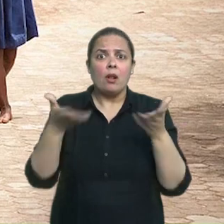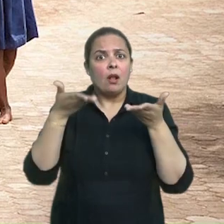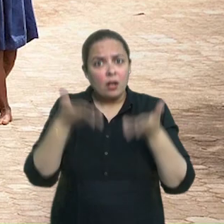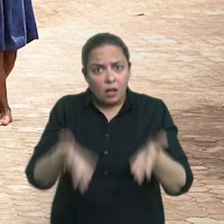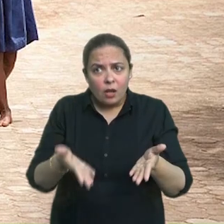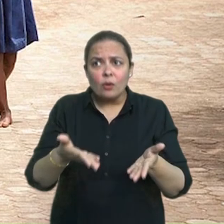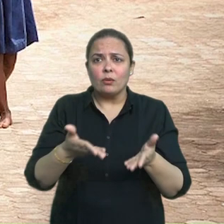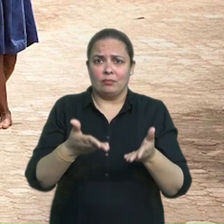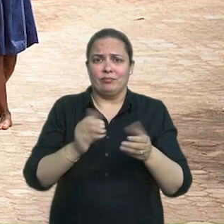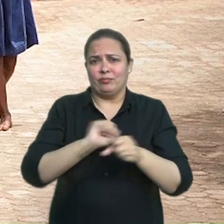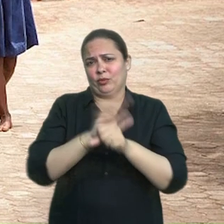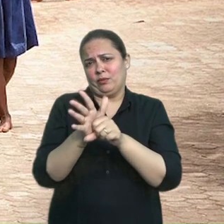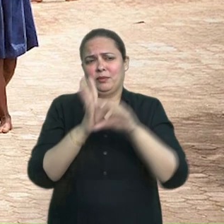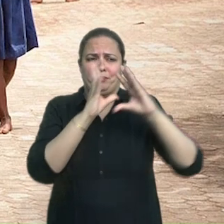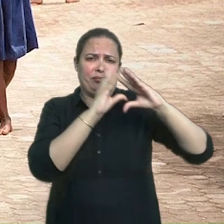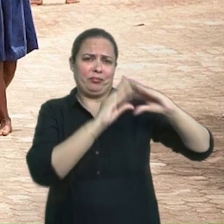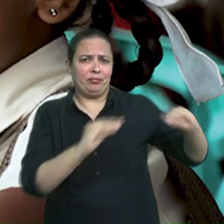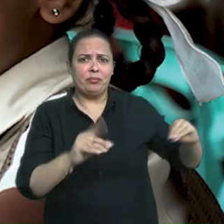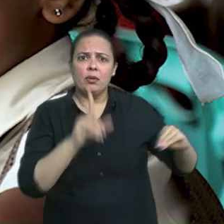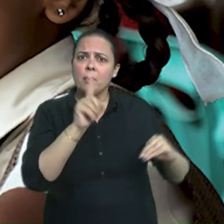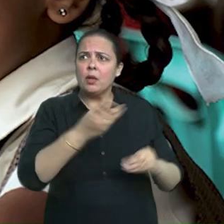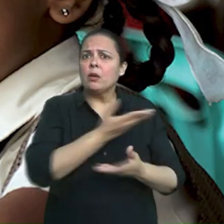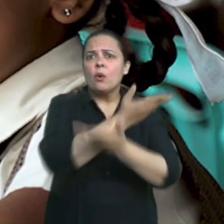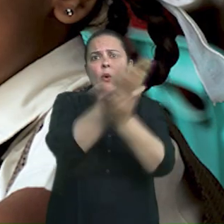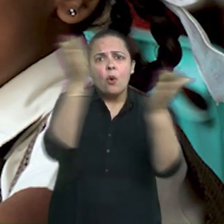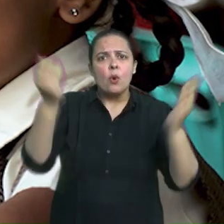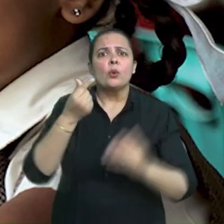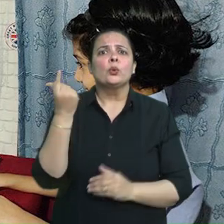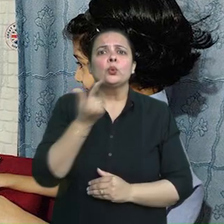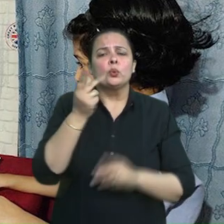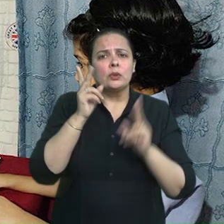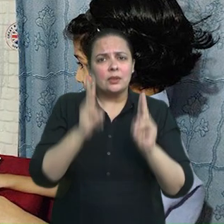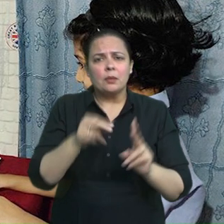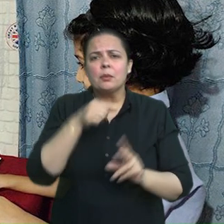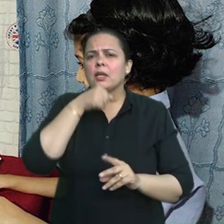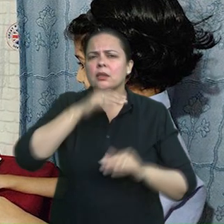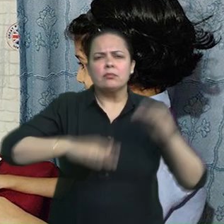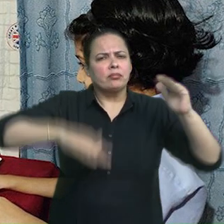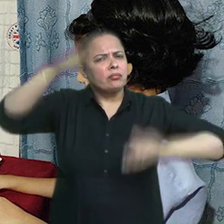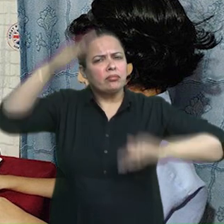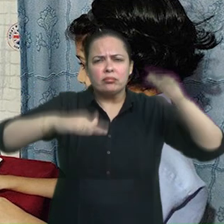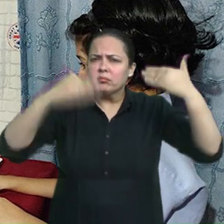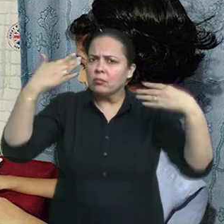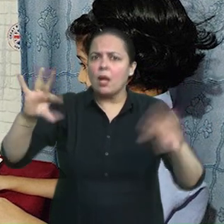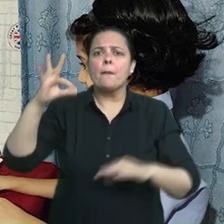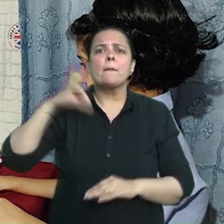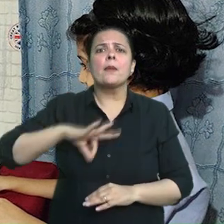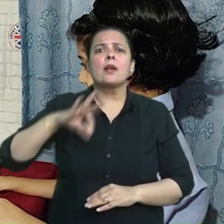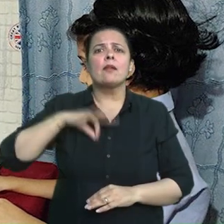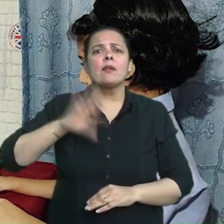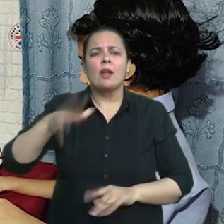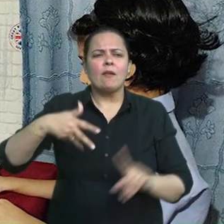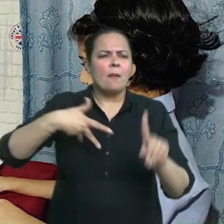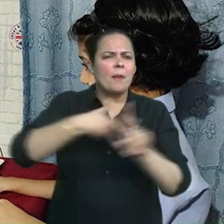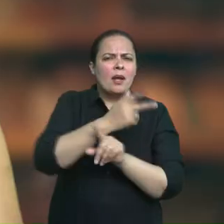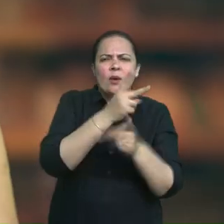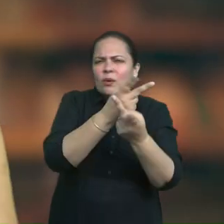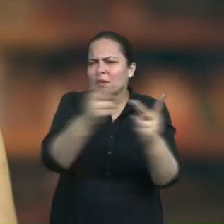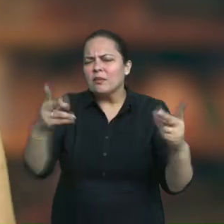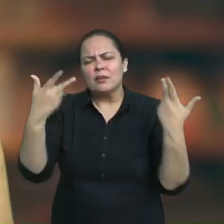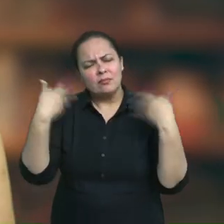दूरगामी और मुश्किल क्षित्रों में रहने वाले हर चात्र तक समान गुनवत्ता की शिक्षा को सुनिश्चित करती है